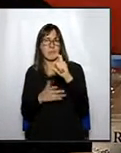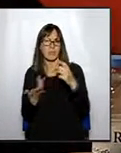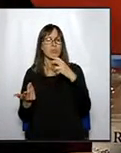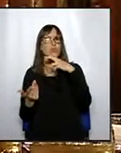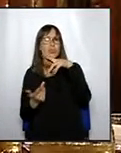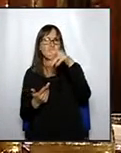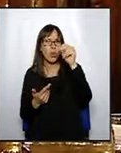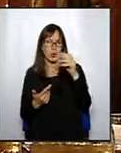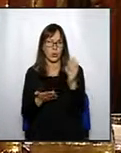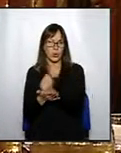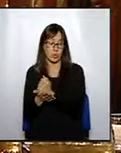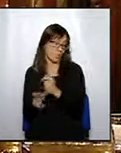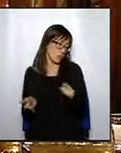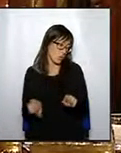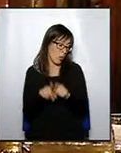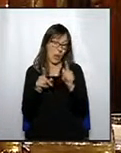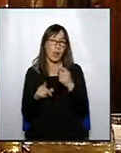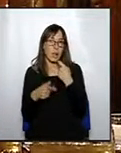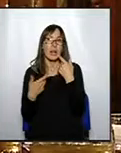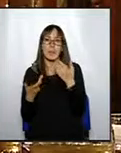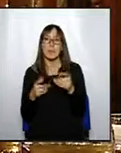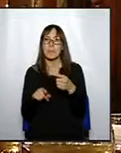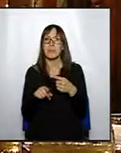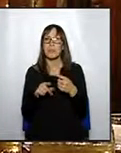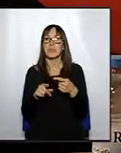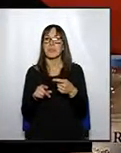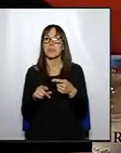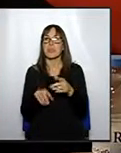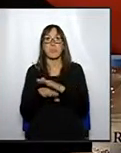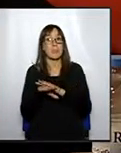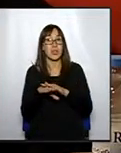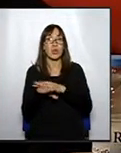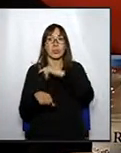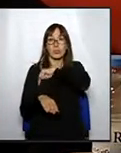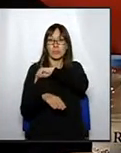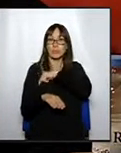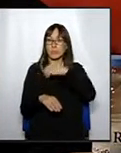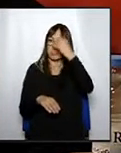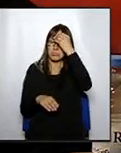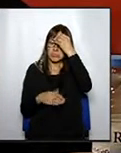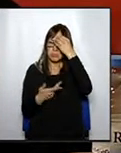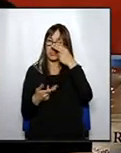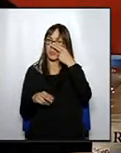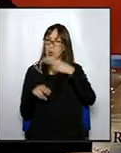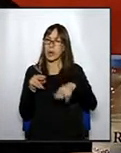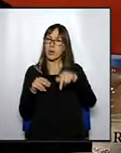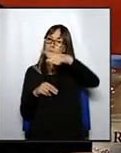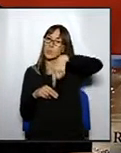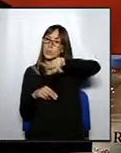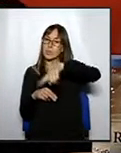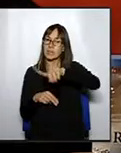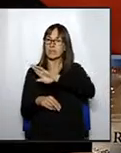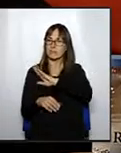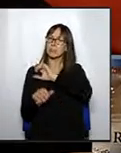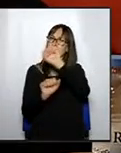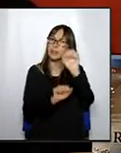pagès. Dit això, escoltim, m'estranya, m'estranya, m'estranya que vostès, que vostès, que precisament han sigut